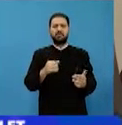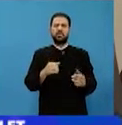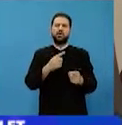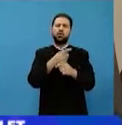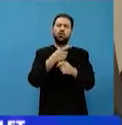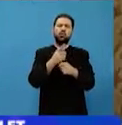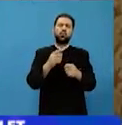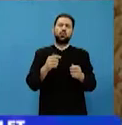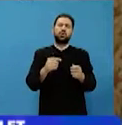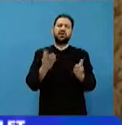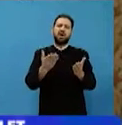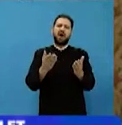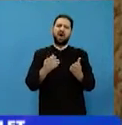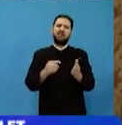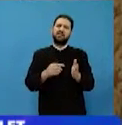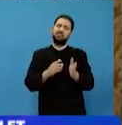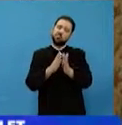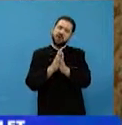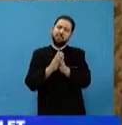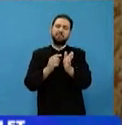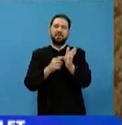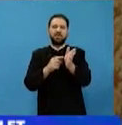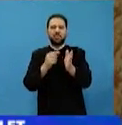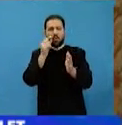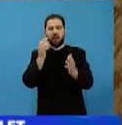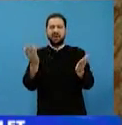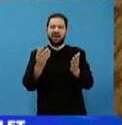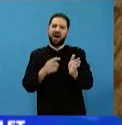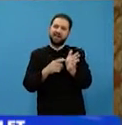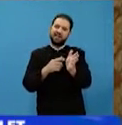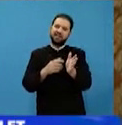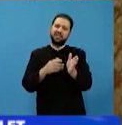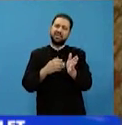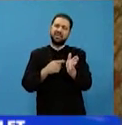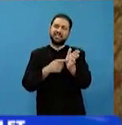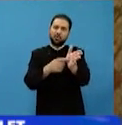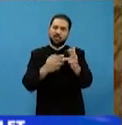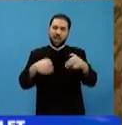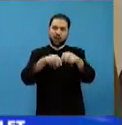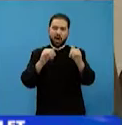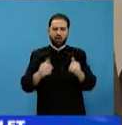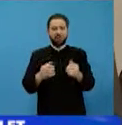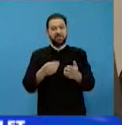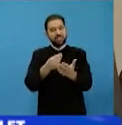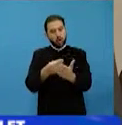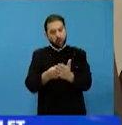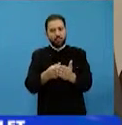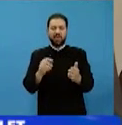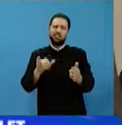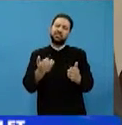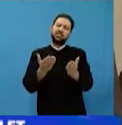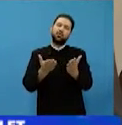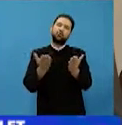multe lucruri aici și invităm pe toți cei care ne urmăresc să caută această carte să și-o procure și să o